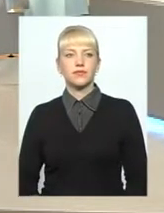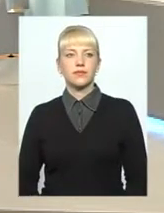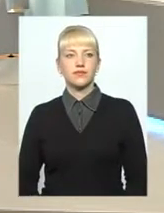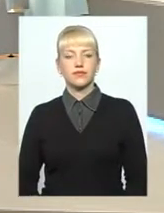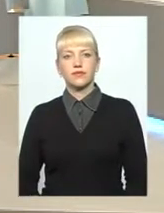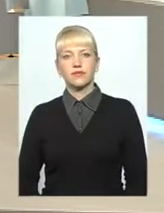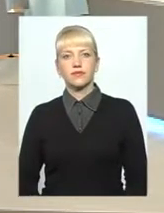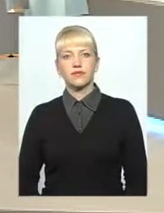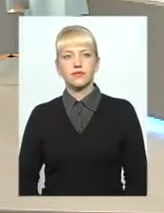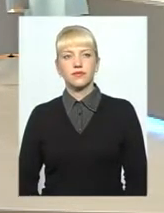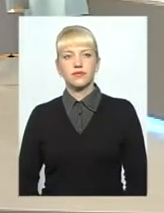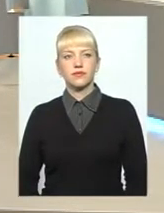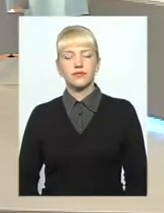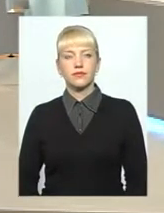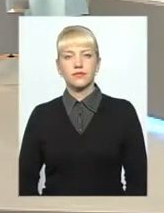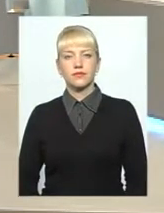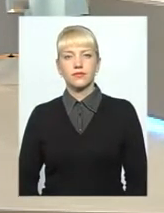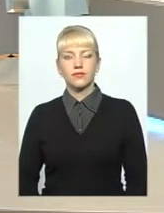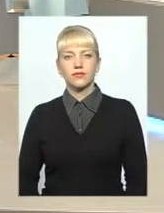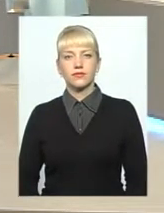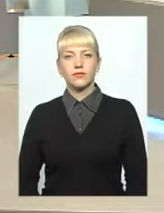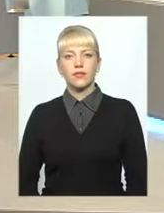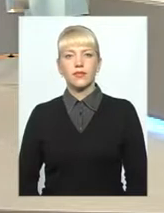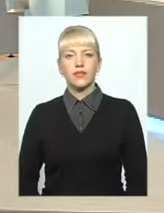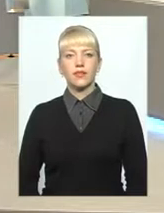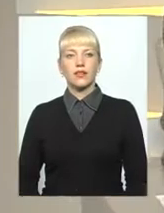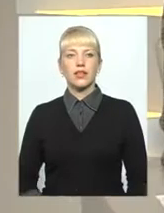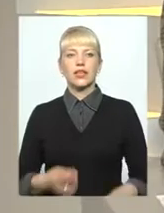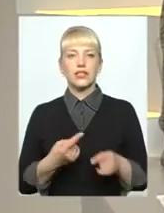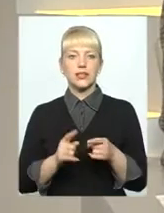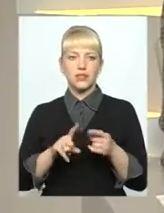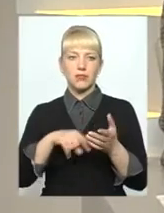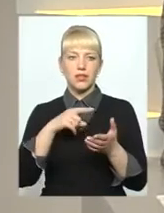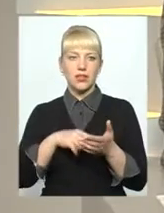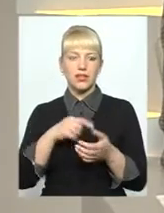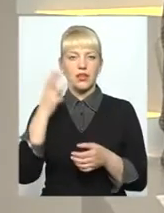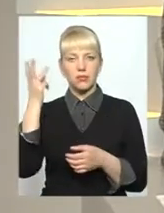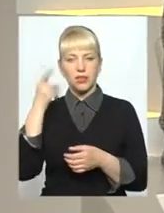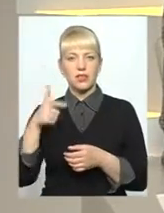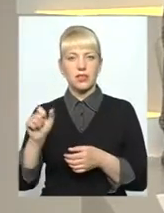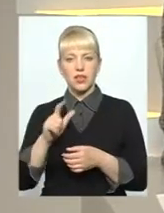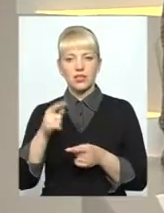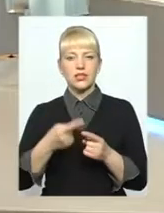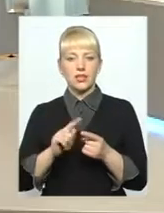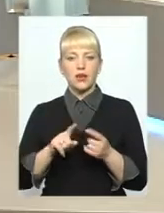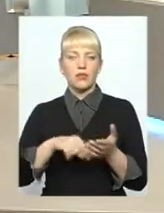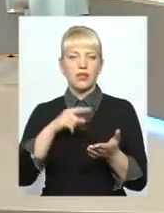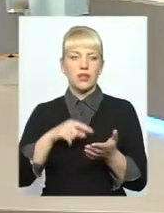питання. Олександр Володійович, власне, це більше, мабуть, до Хмельницьк-Газу питання? це питання відносно